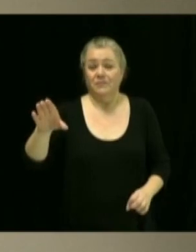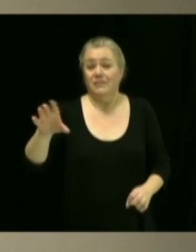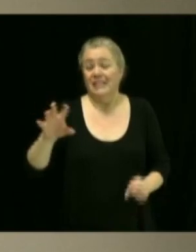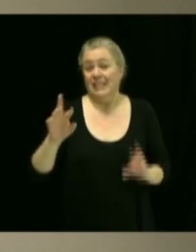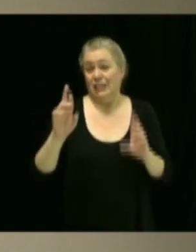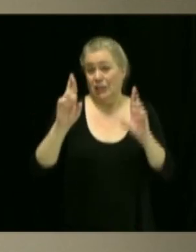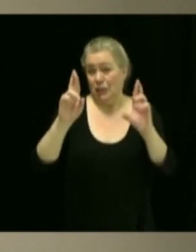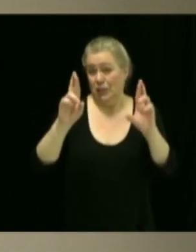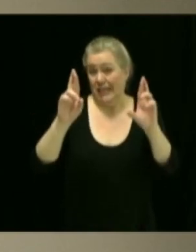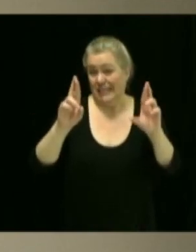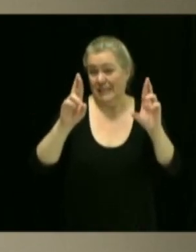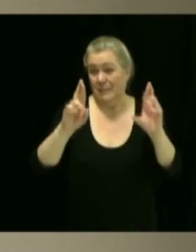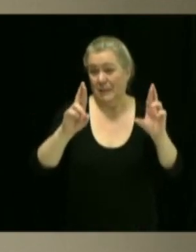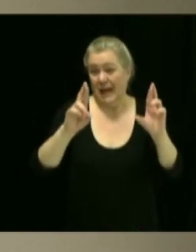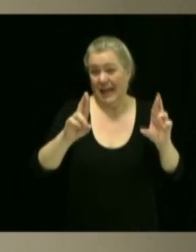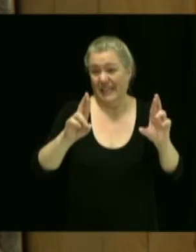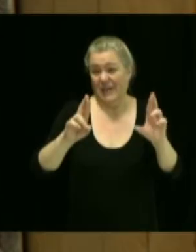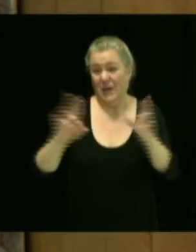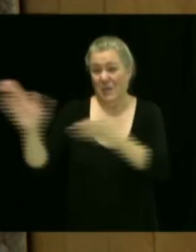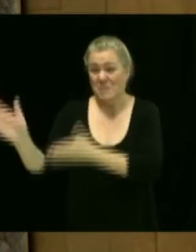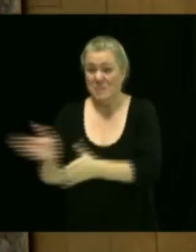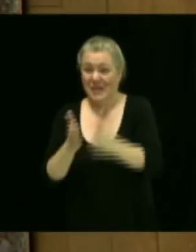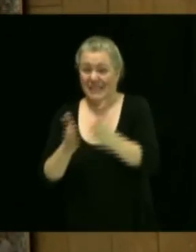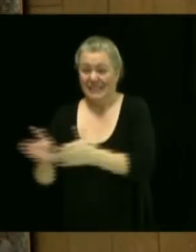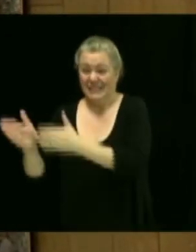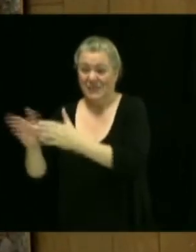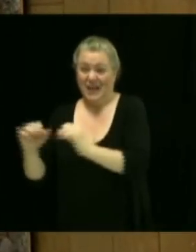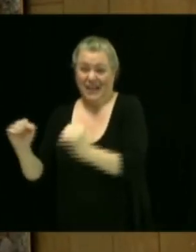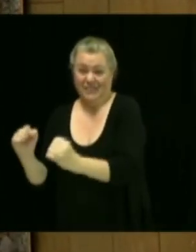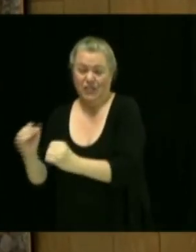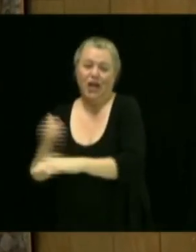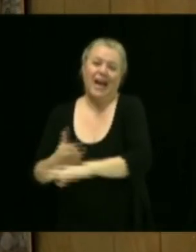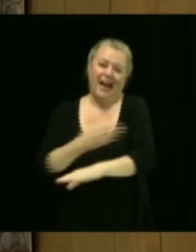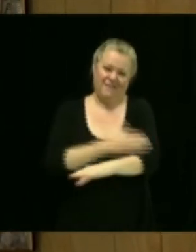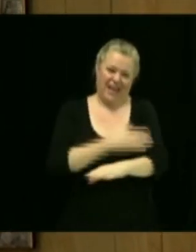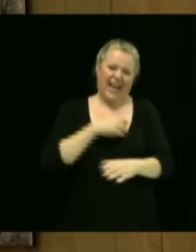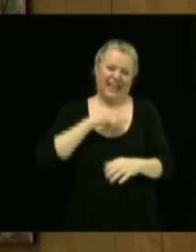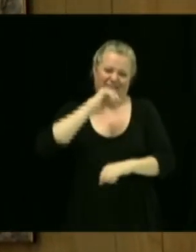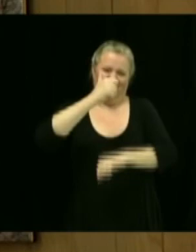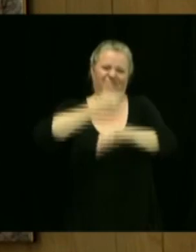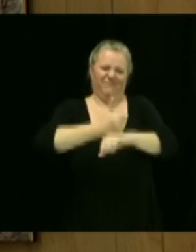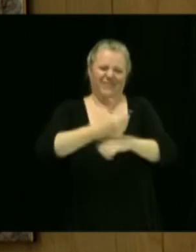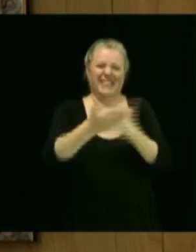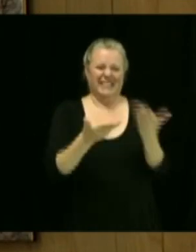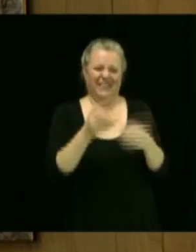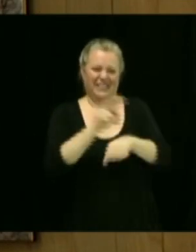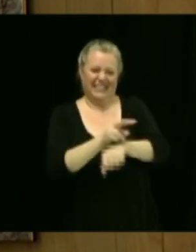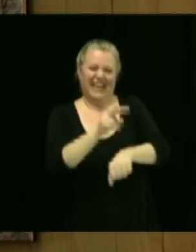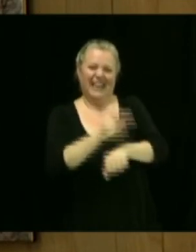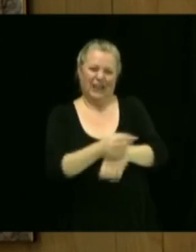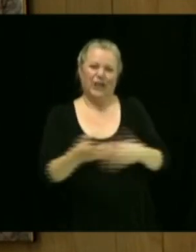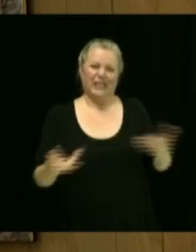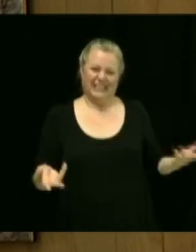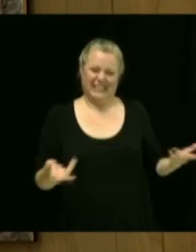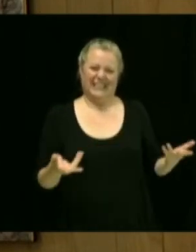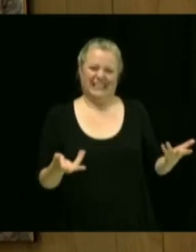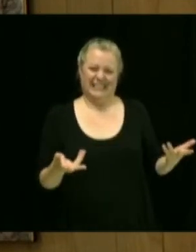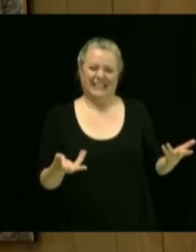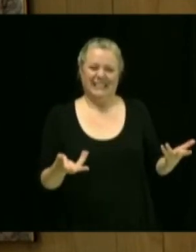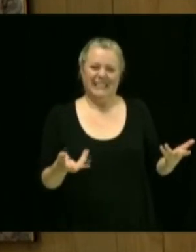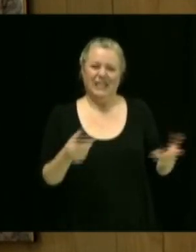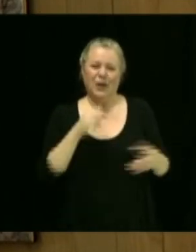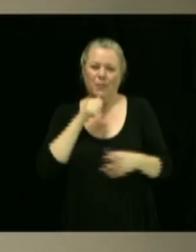'avant la patinoire réfrigérée, on va avoir mis sur pied un autre service de garde avant qu'il y ait un terrain attitré pour ça.